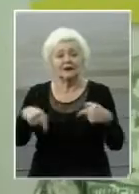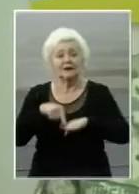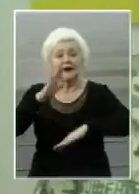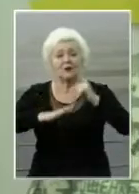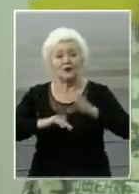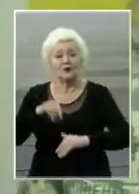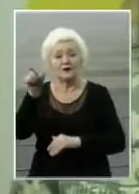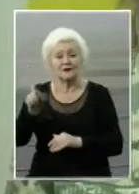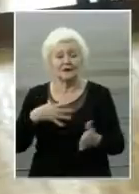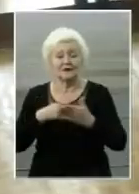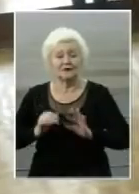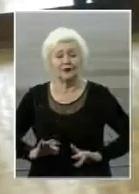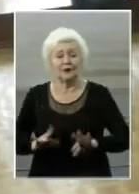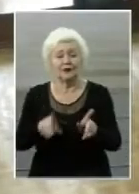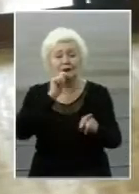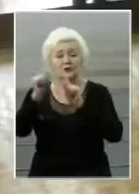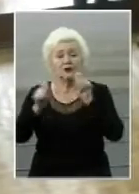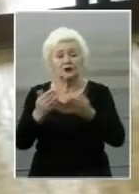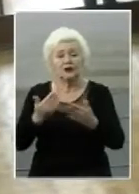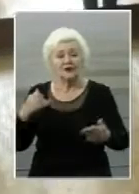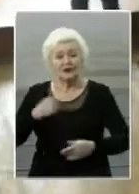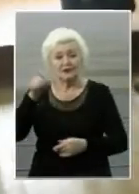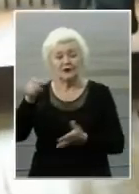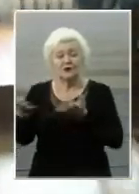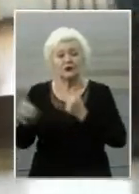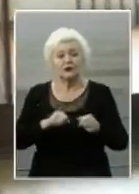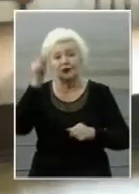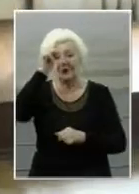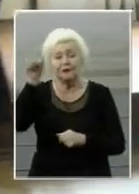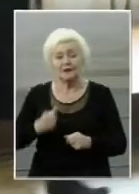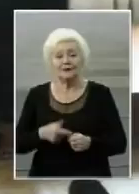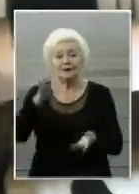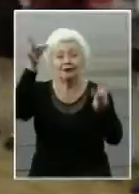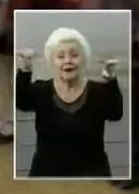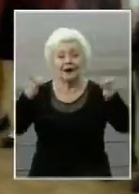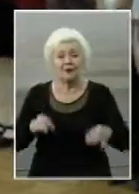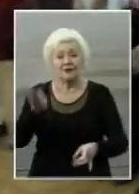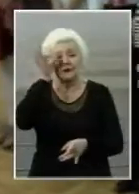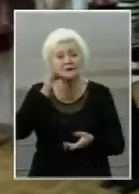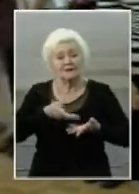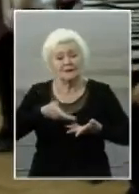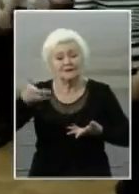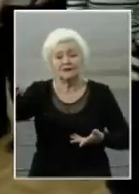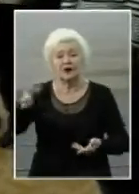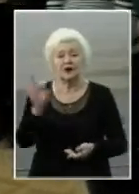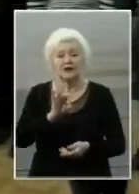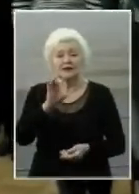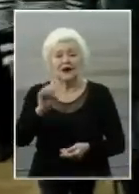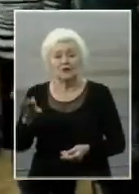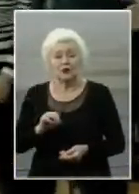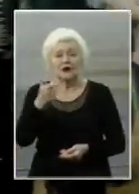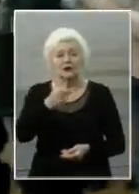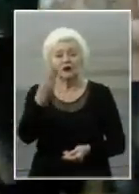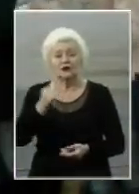професіонали свого діла. Подарунок від військових отримали школярі. Кілька пакунків солдушів. Оксана Странова, Григорій